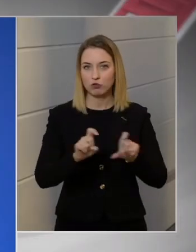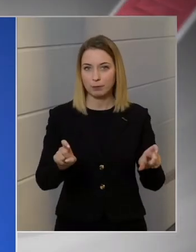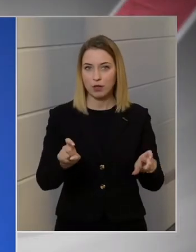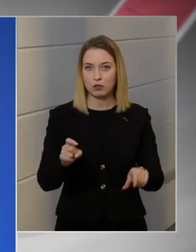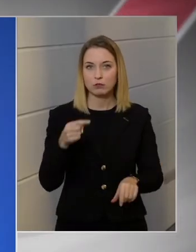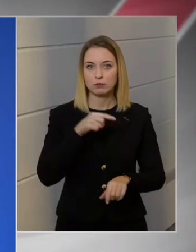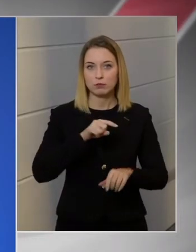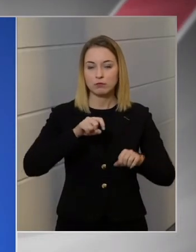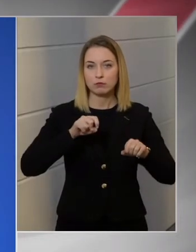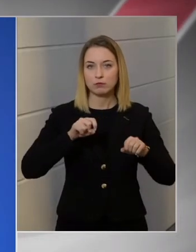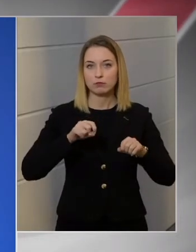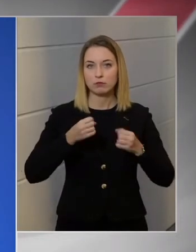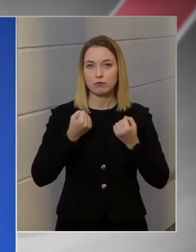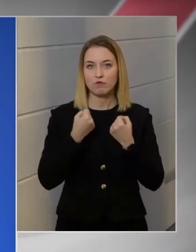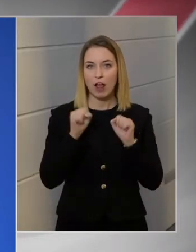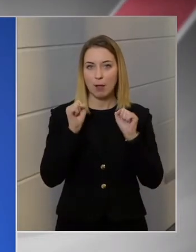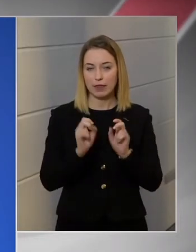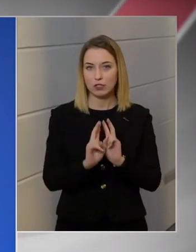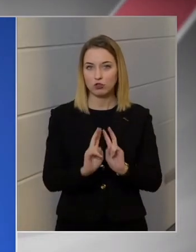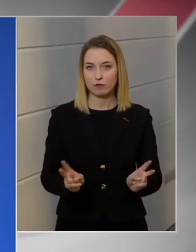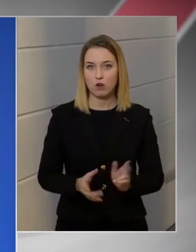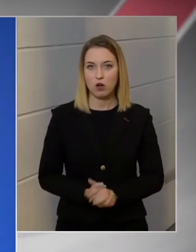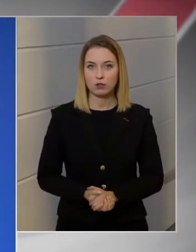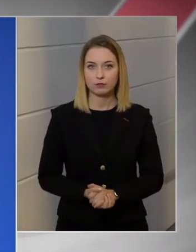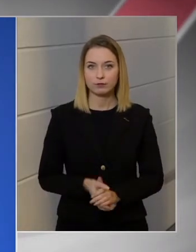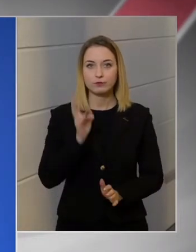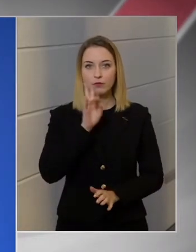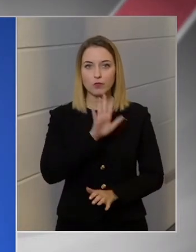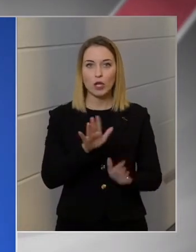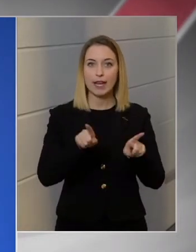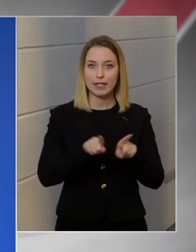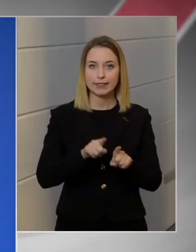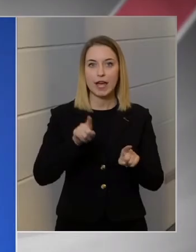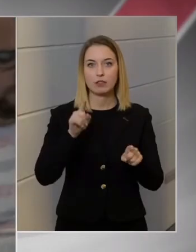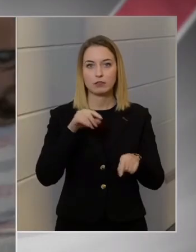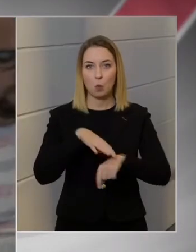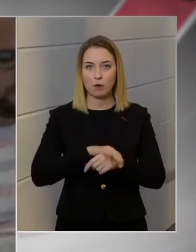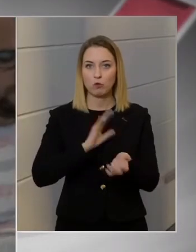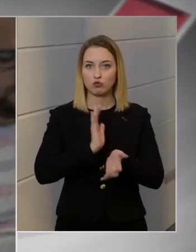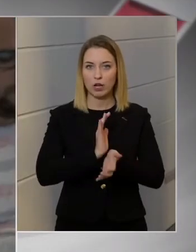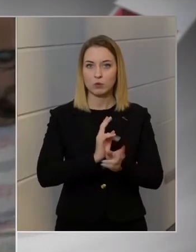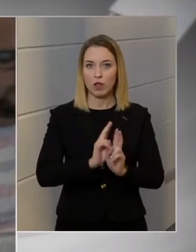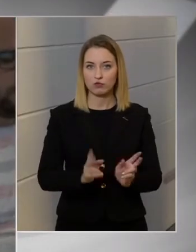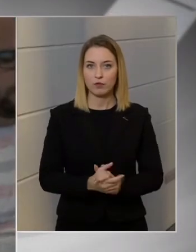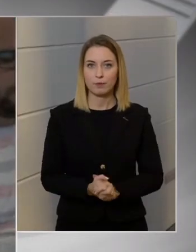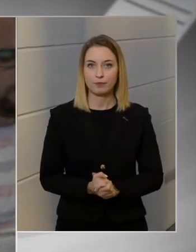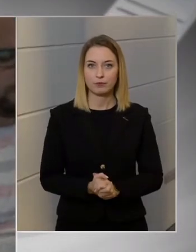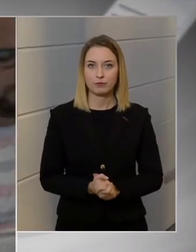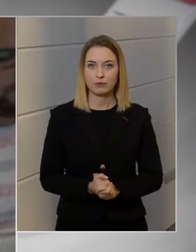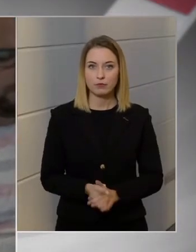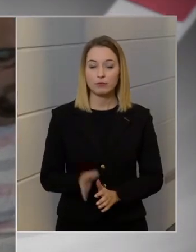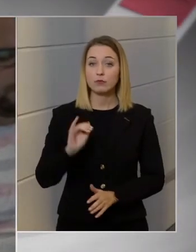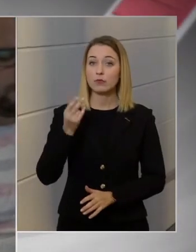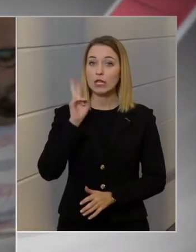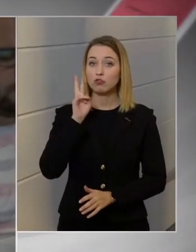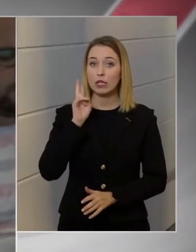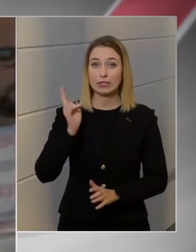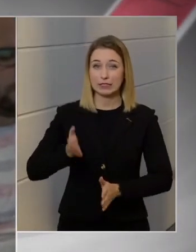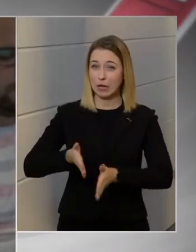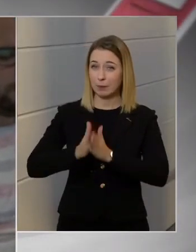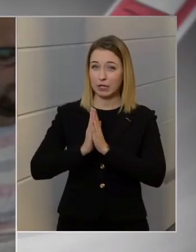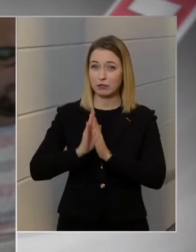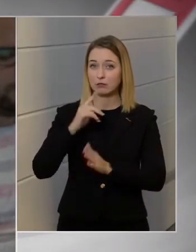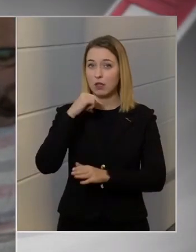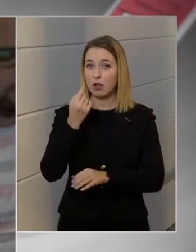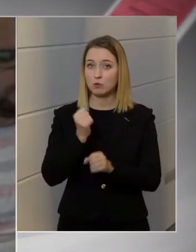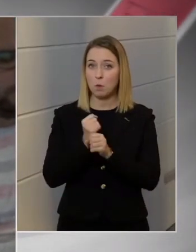ott felmentést élvez az, akinek ilyen orvosi igazolása van. És azok, akik nem kérik,